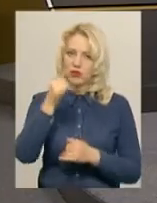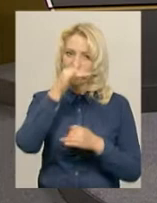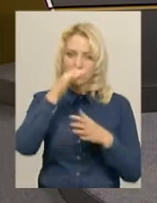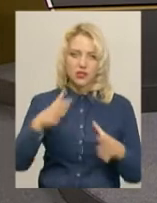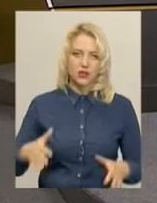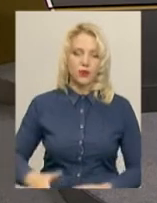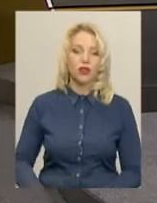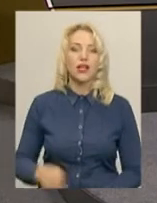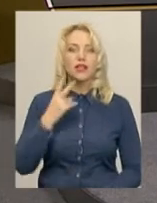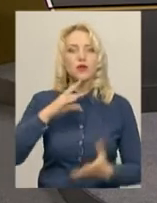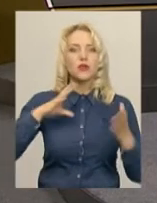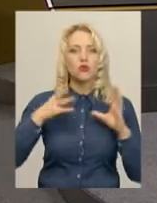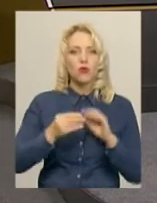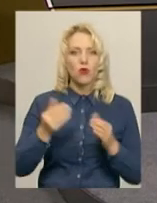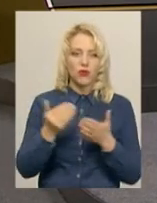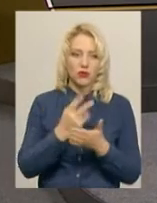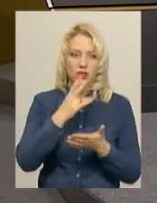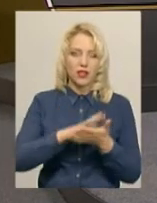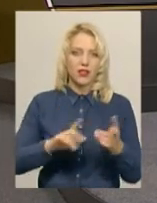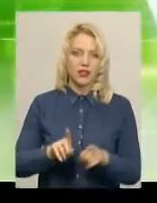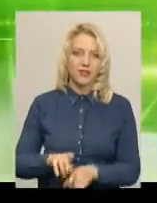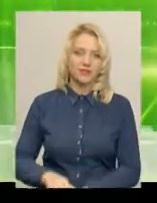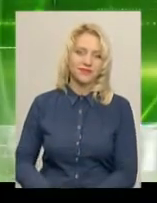Ви дивитесь підсумковий випуск новин і далі про таке.